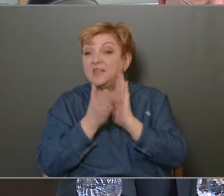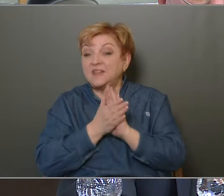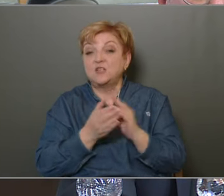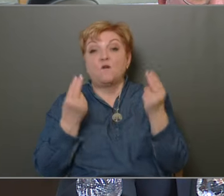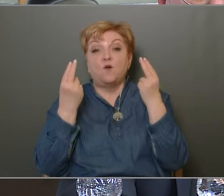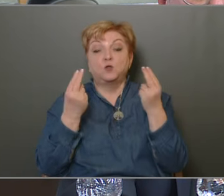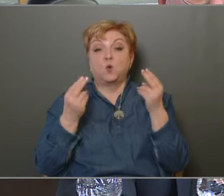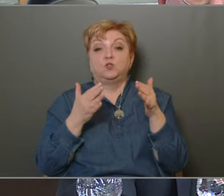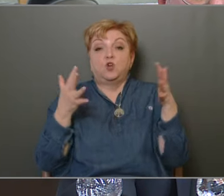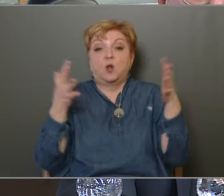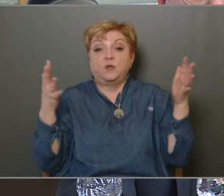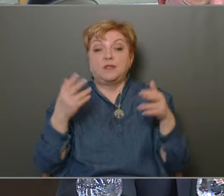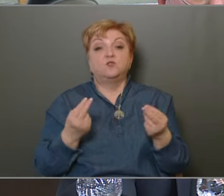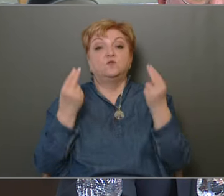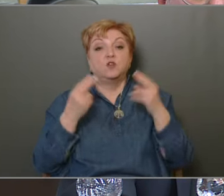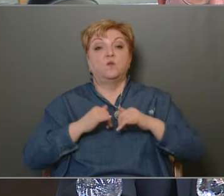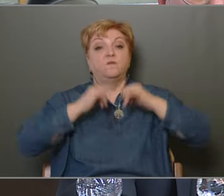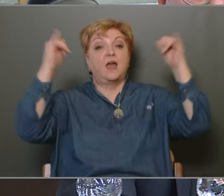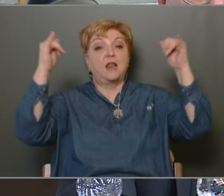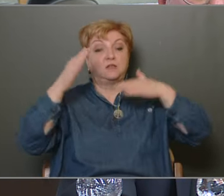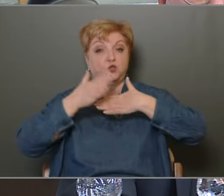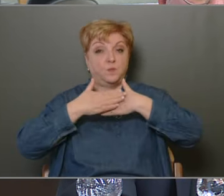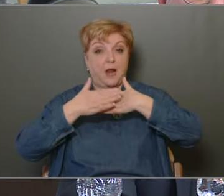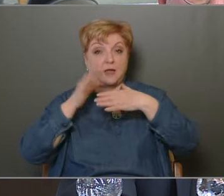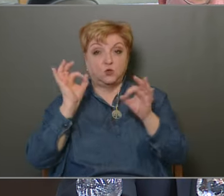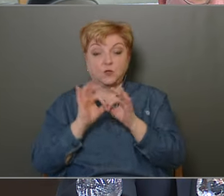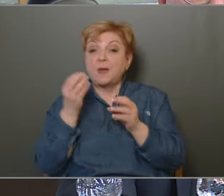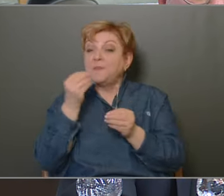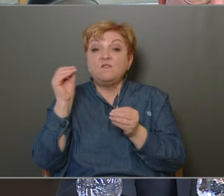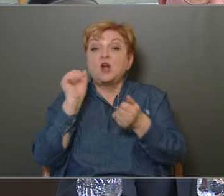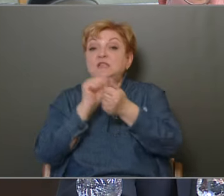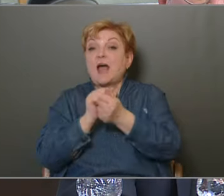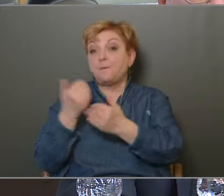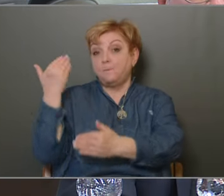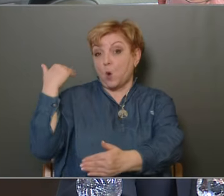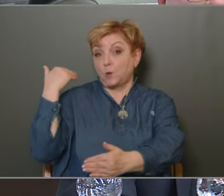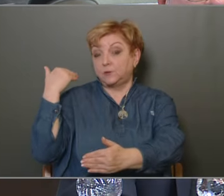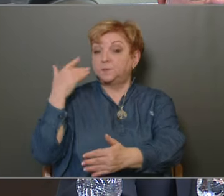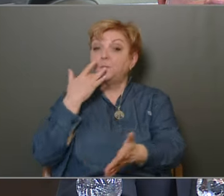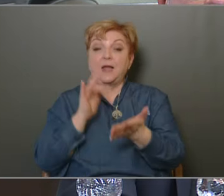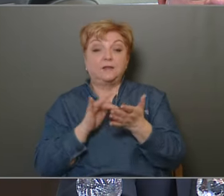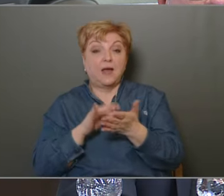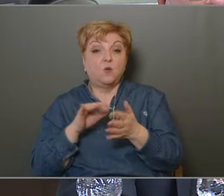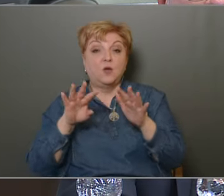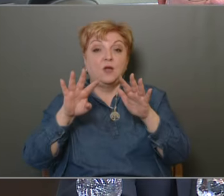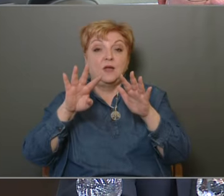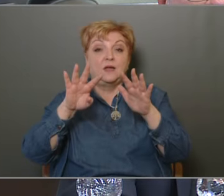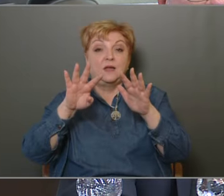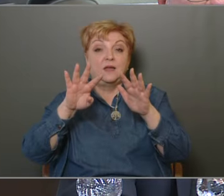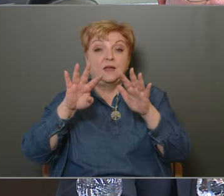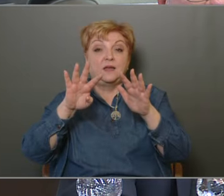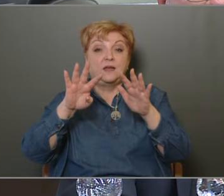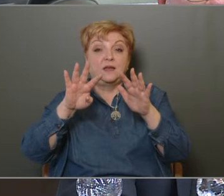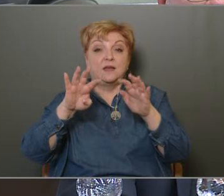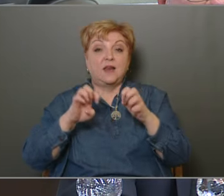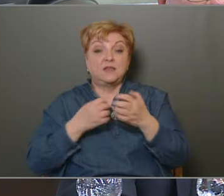vagyongyarapítás, vagyonfejlesztés mellett történt. De mik vannak a számok mögött? Például 980 bölcsödei